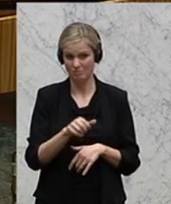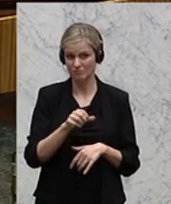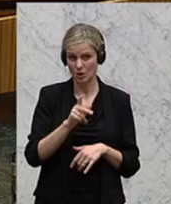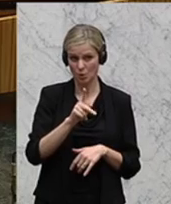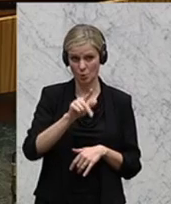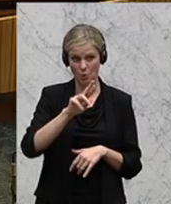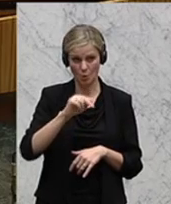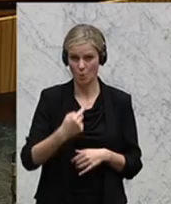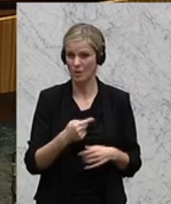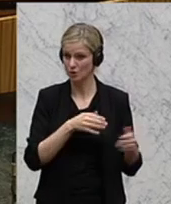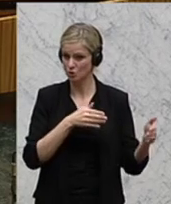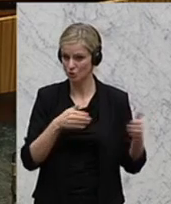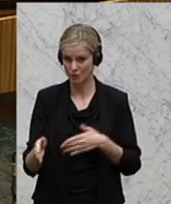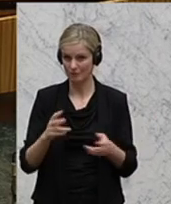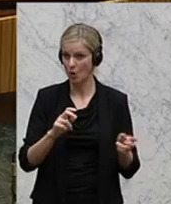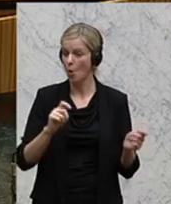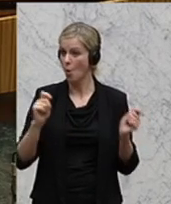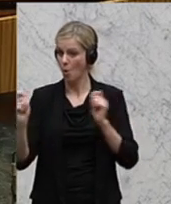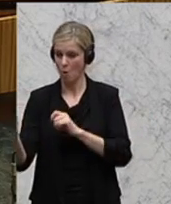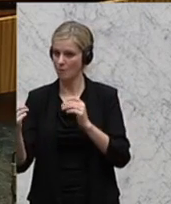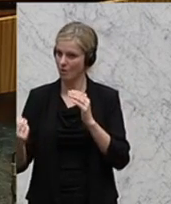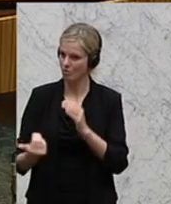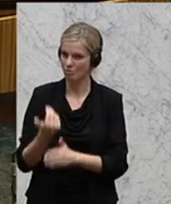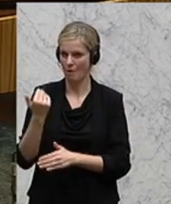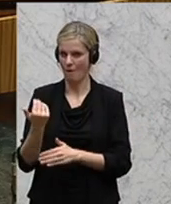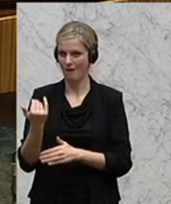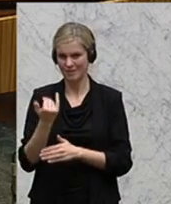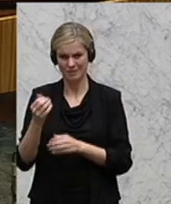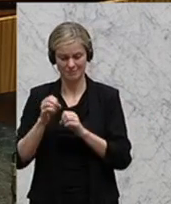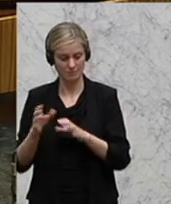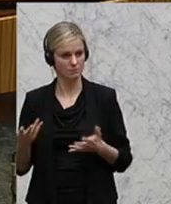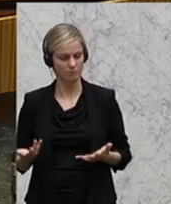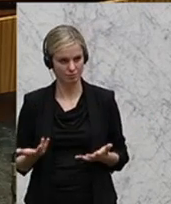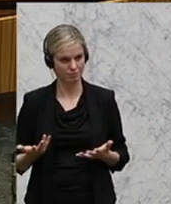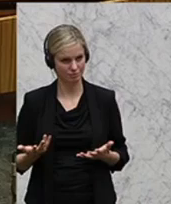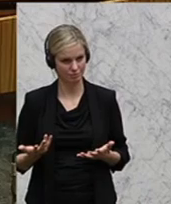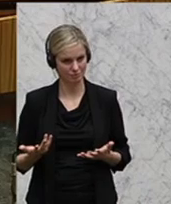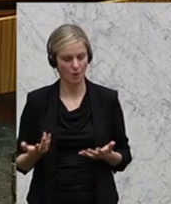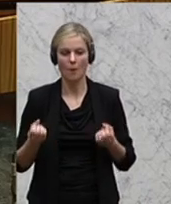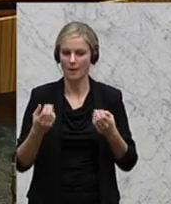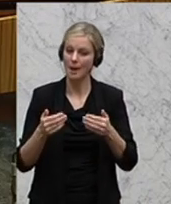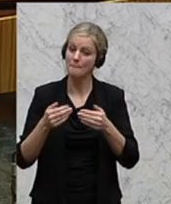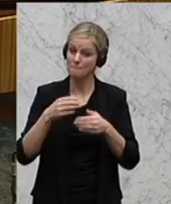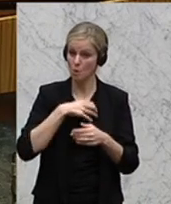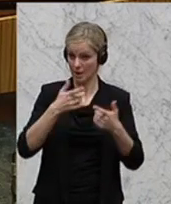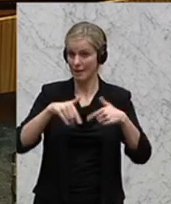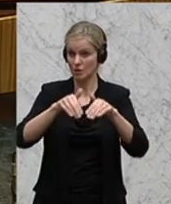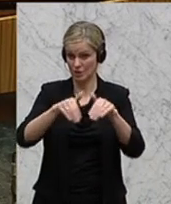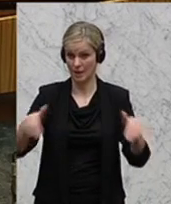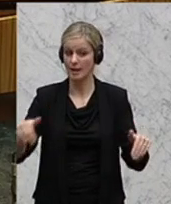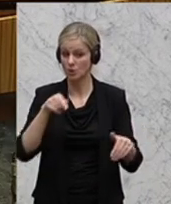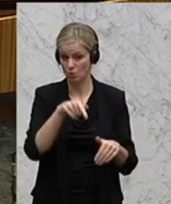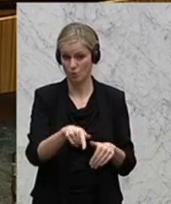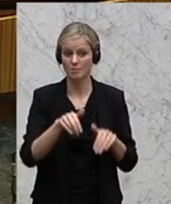Und dann der neue Verteidigungsminister, verdiente Vorschusslorbeeren an der burgenländischen Grenze, ich habe ihn selbst dort